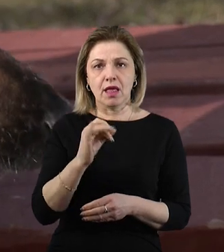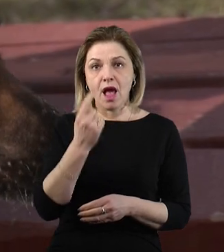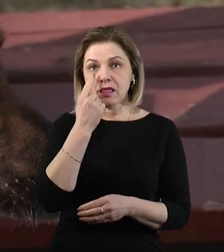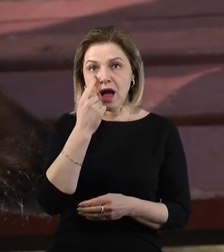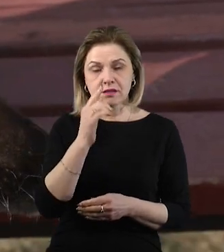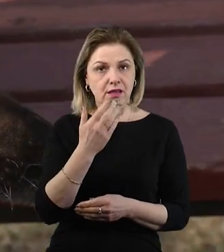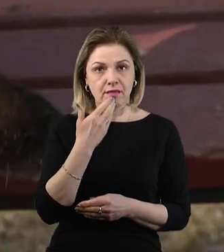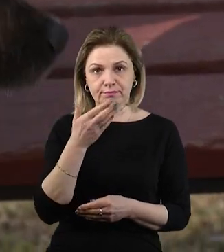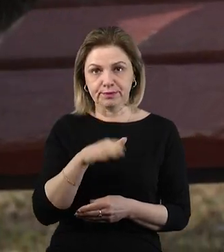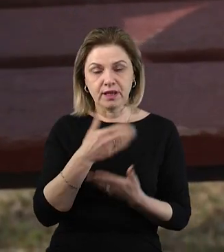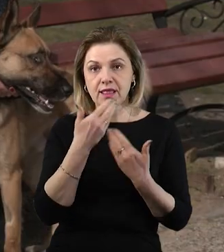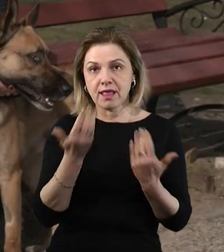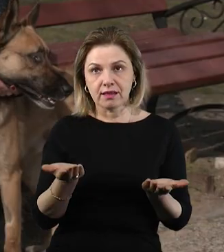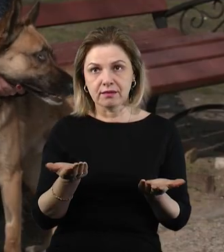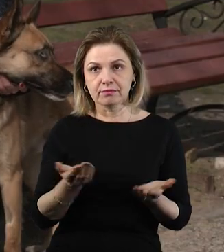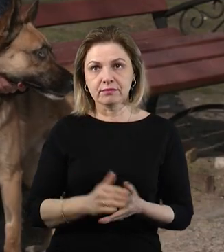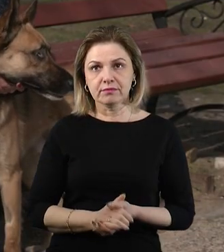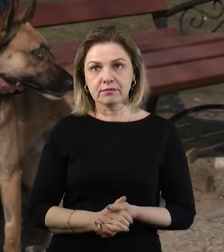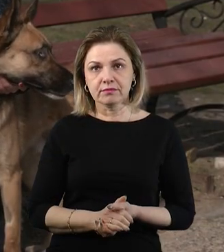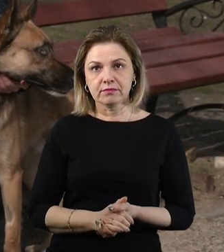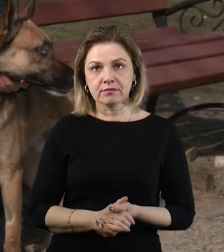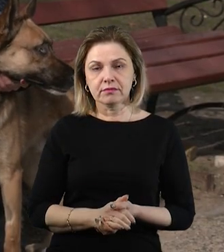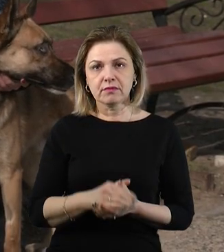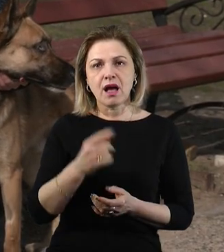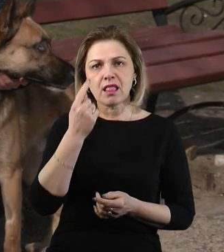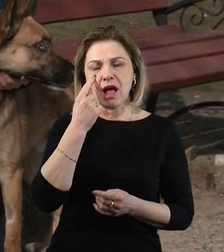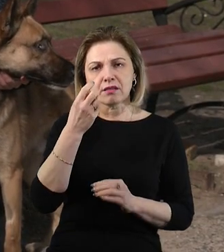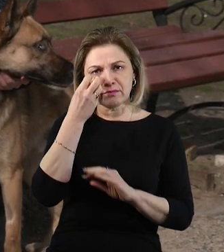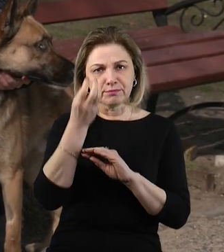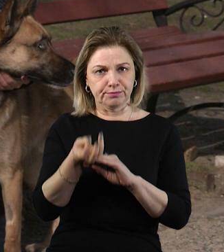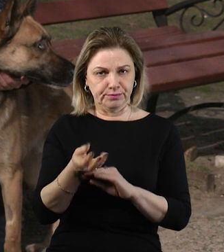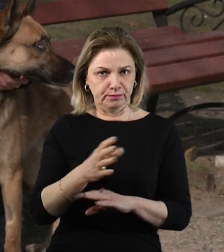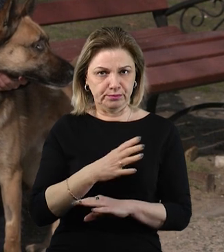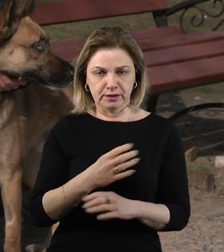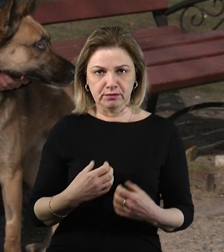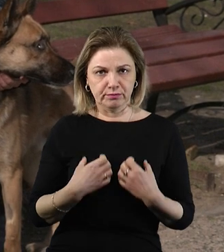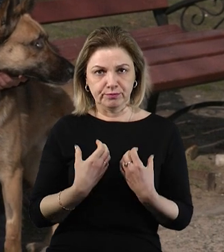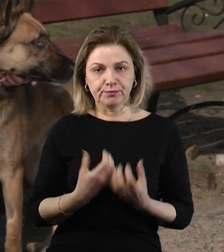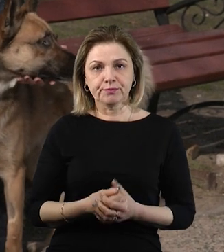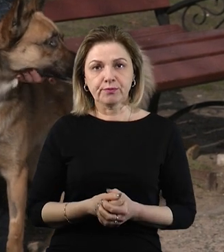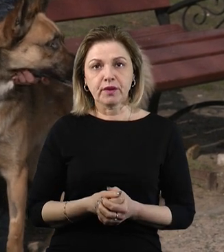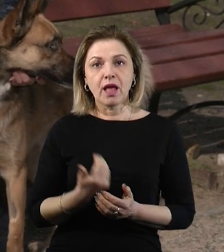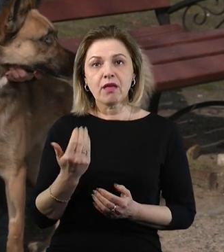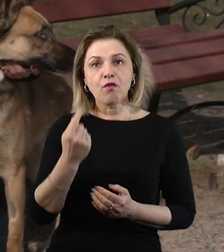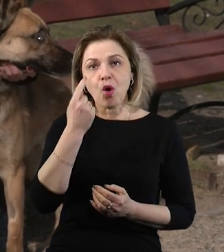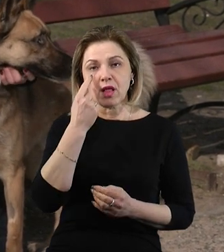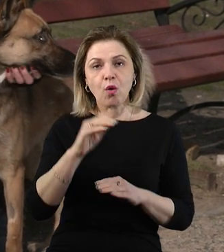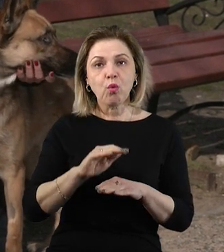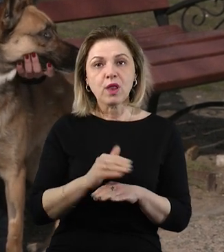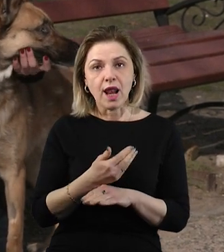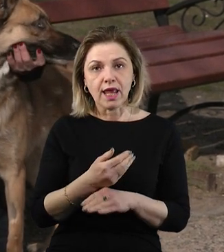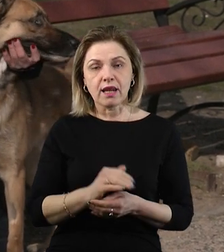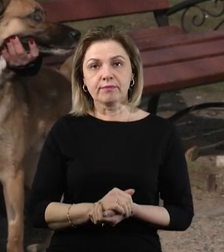очі просто не було. Тобто, він вивалений був наружу, якщо таке можна говорити. Його вдалили.